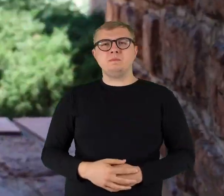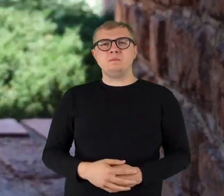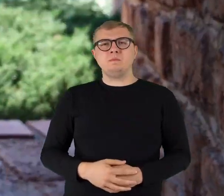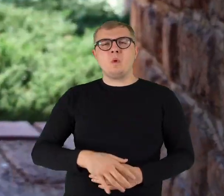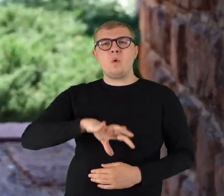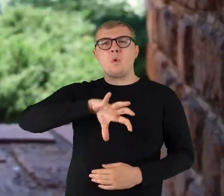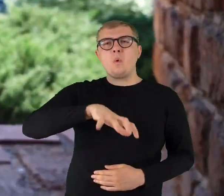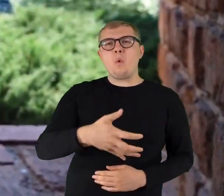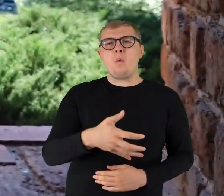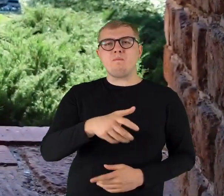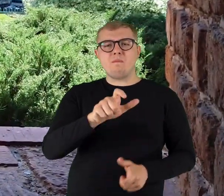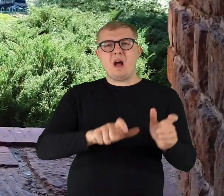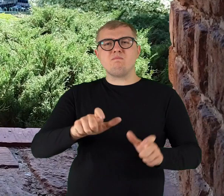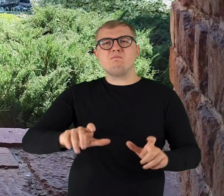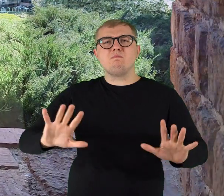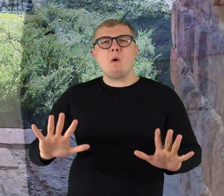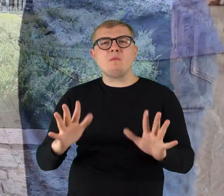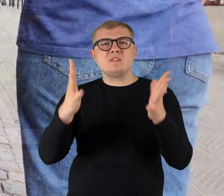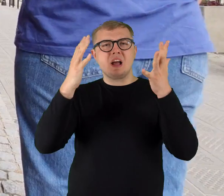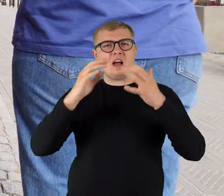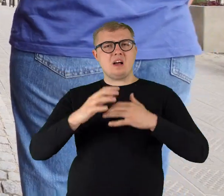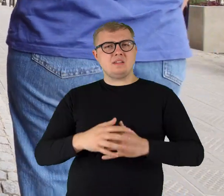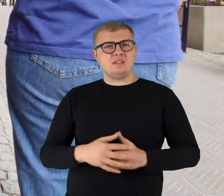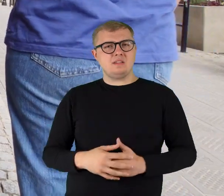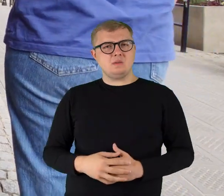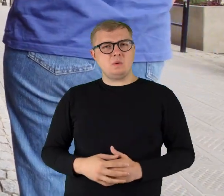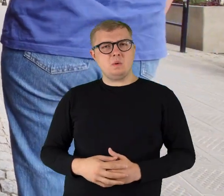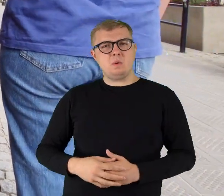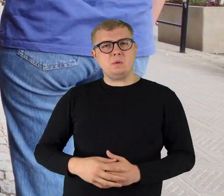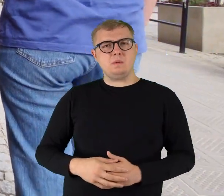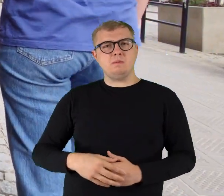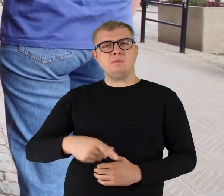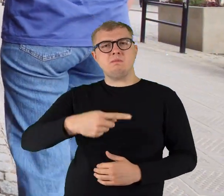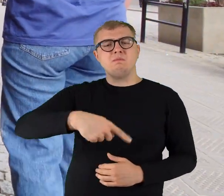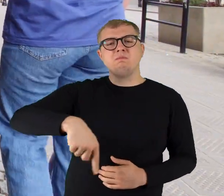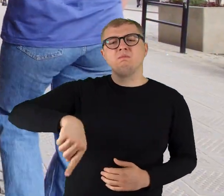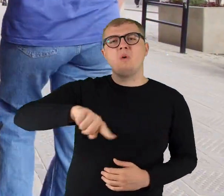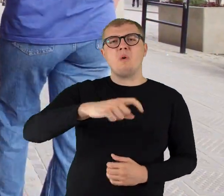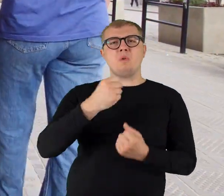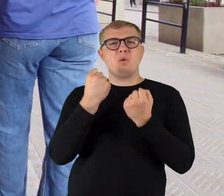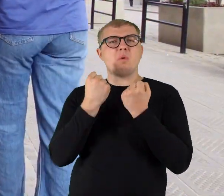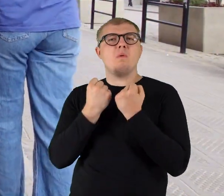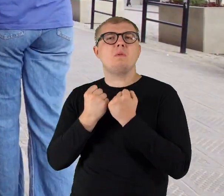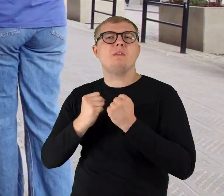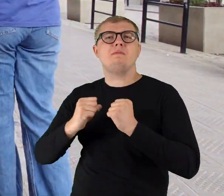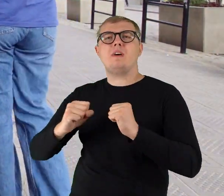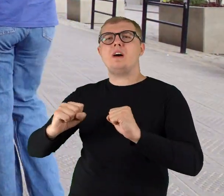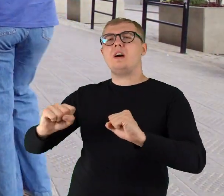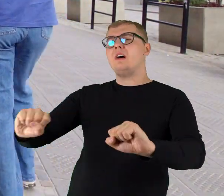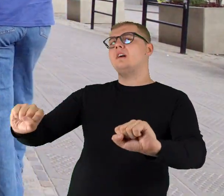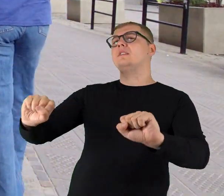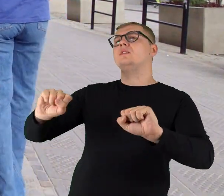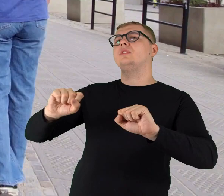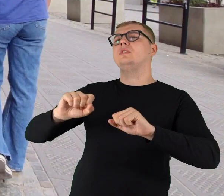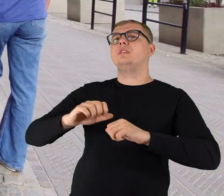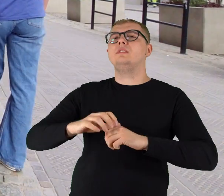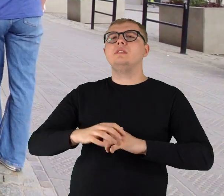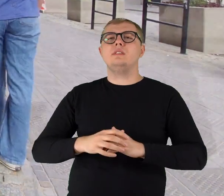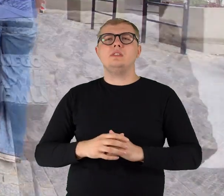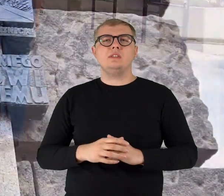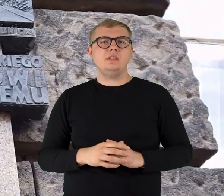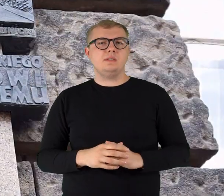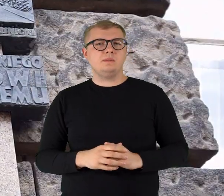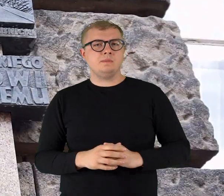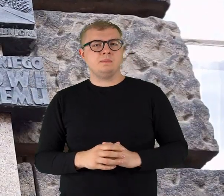Łańcuch bohaterów Z piersi murowany